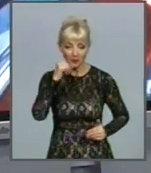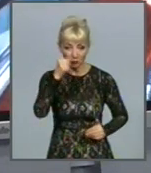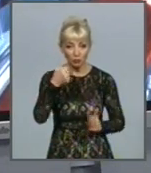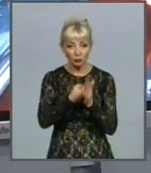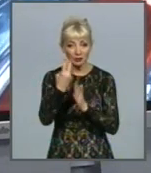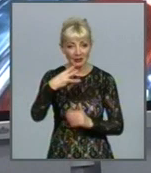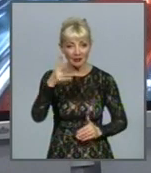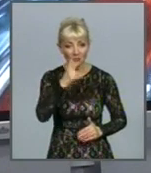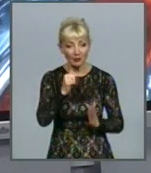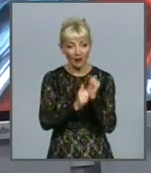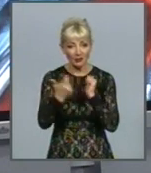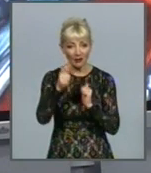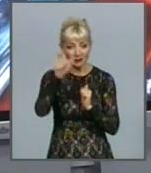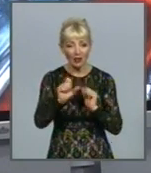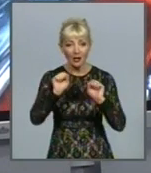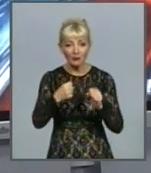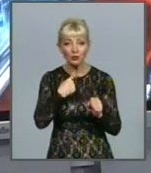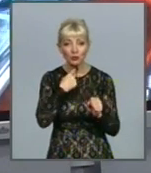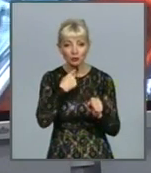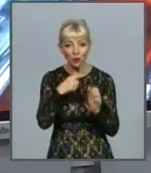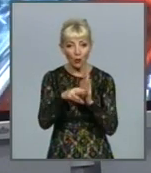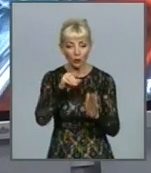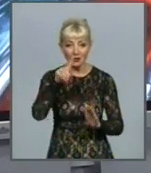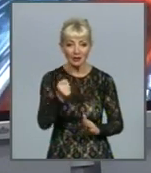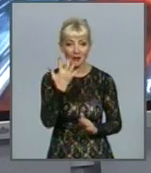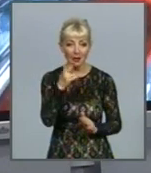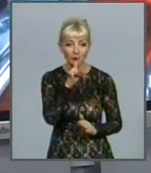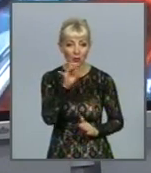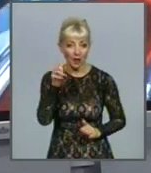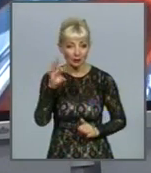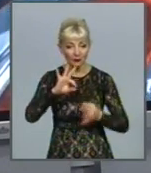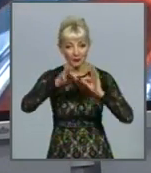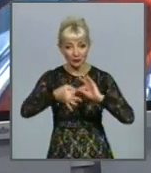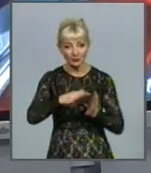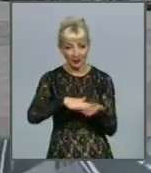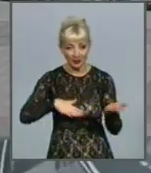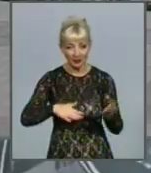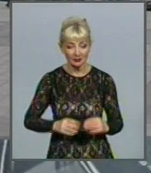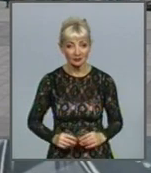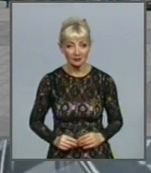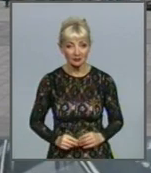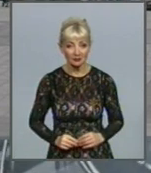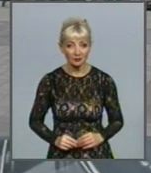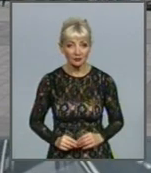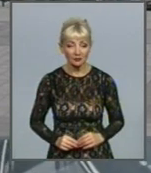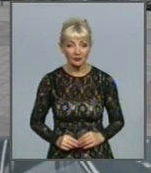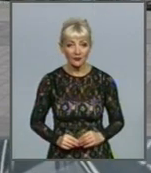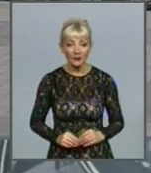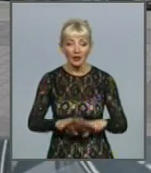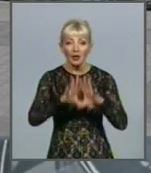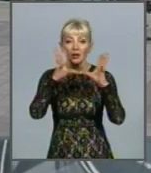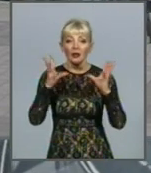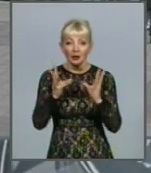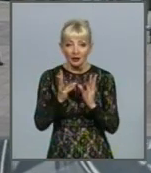листопада Кошин-Харків'янин може віддати свій голос за 5 проєктів. Докладніше далі. Загальний